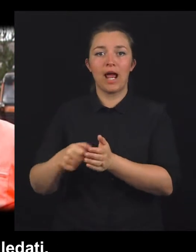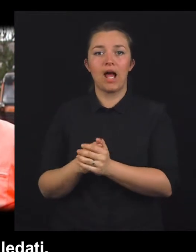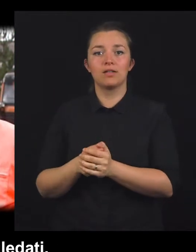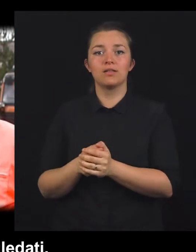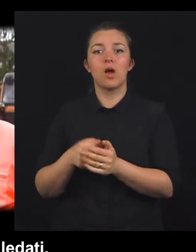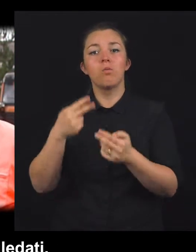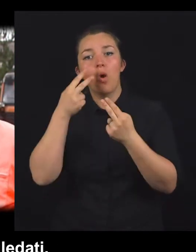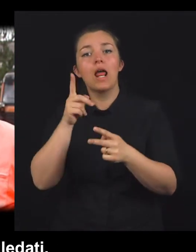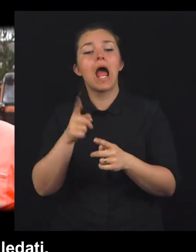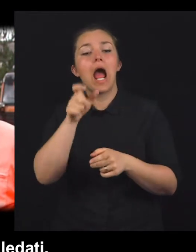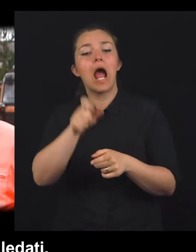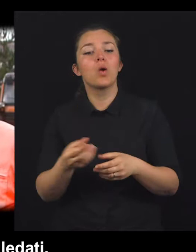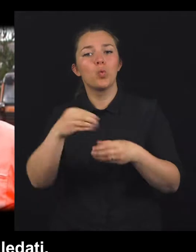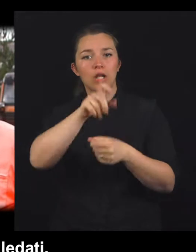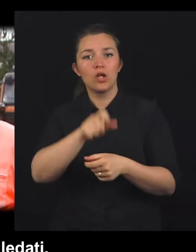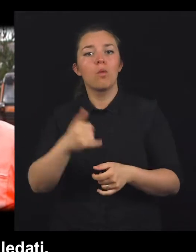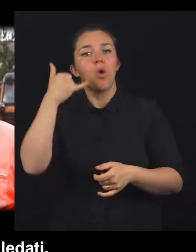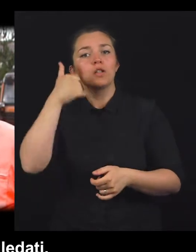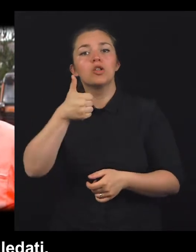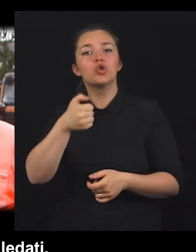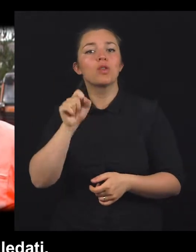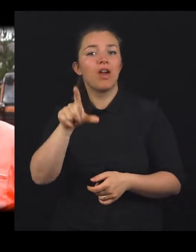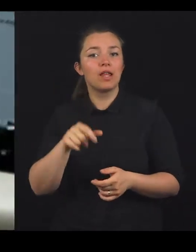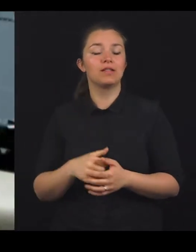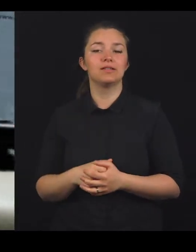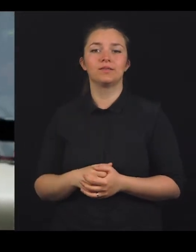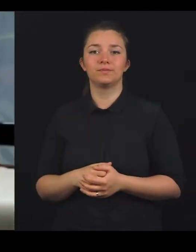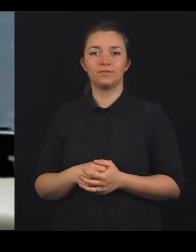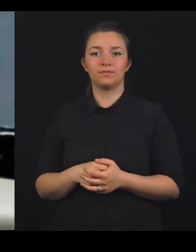in doleženca pogledati, kaj mu je. Pokrit se 112, številko.